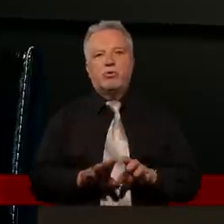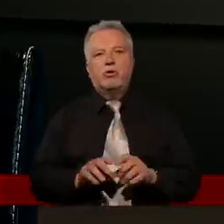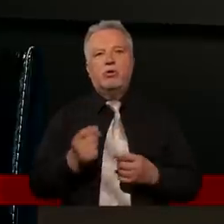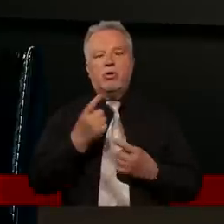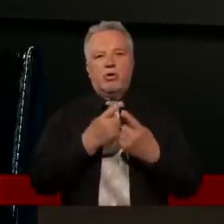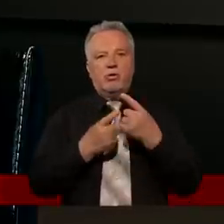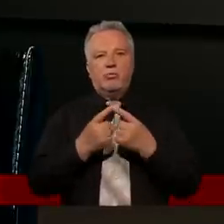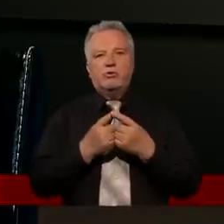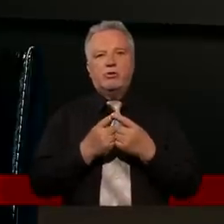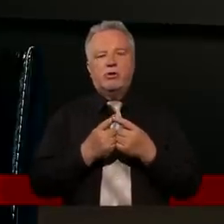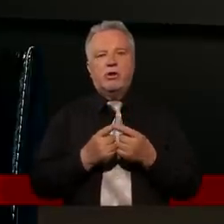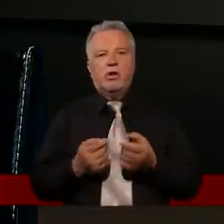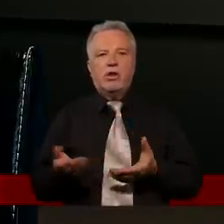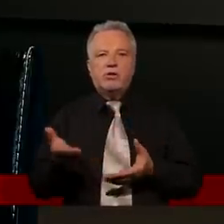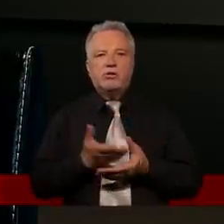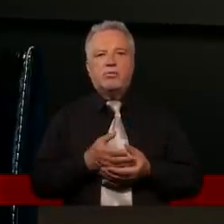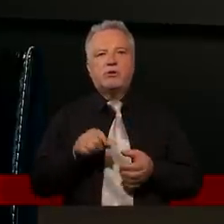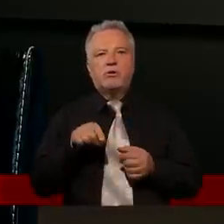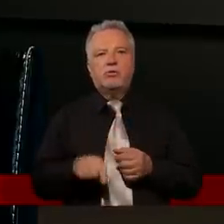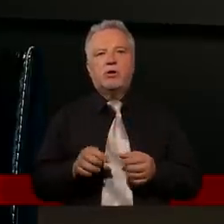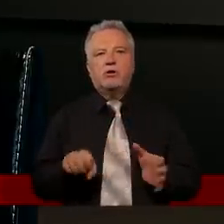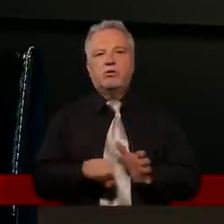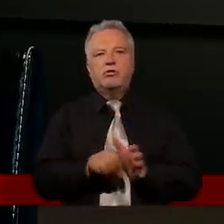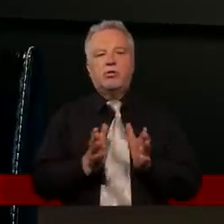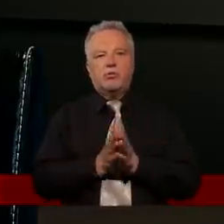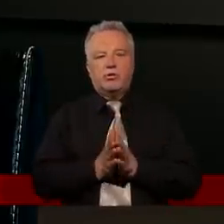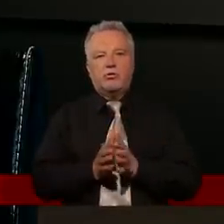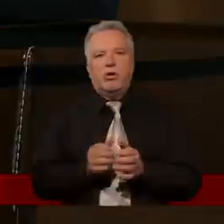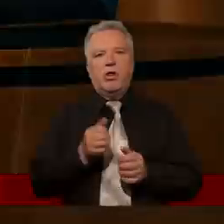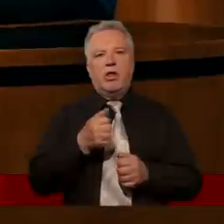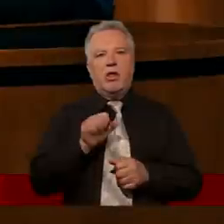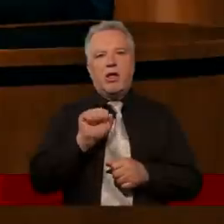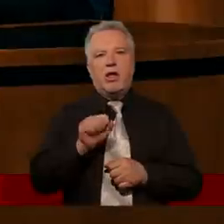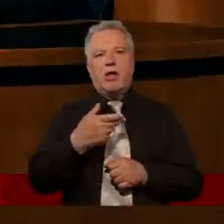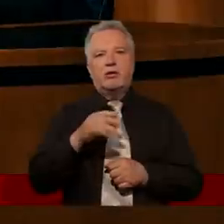o Jego myśli, dlatego zapraszam teraz do modlitwy, Anię.